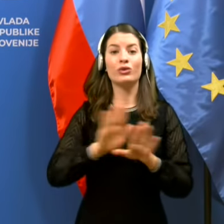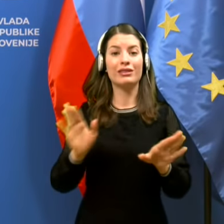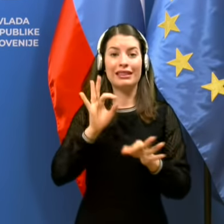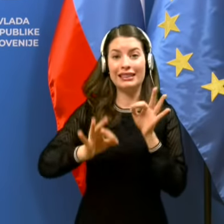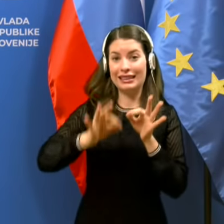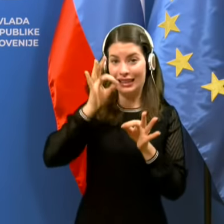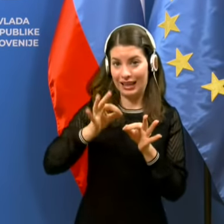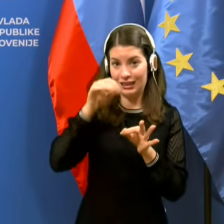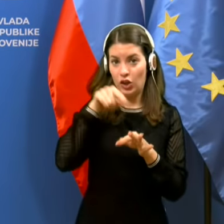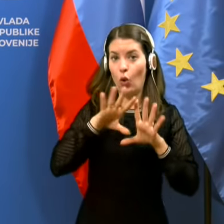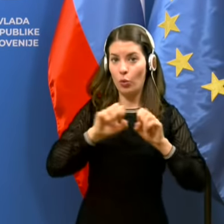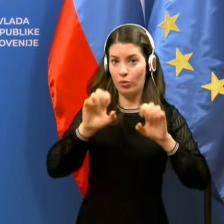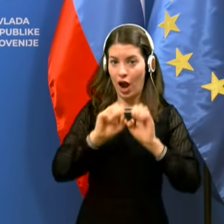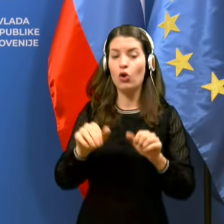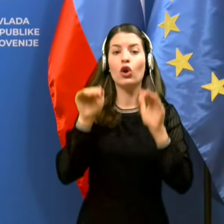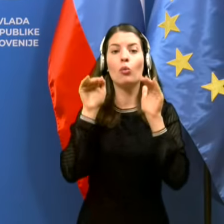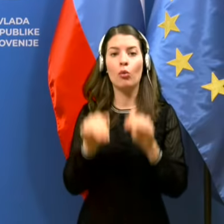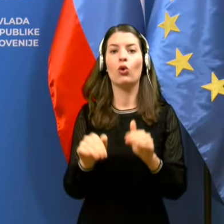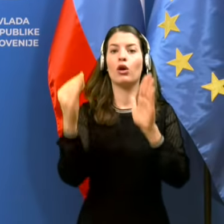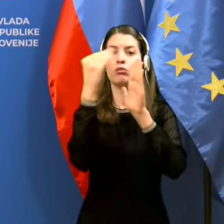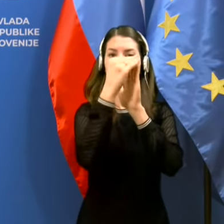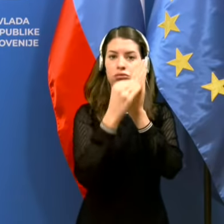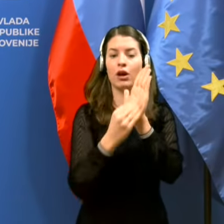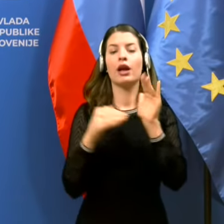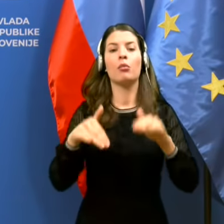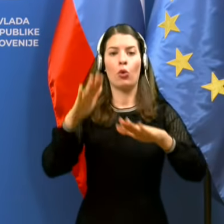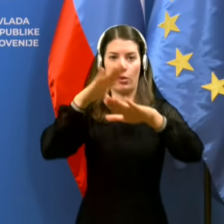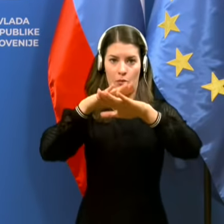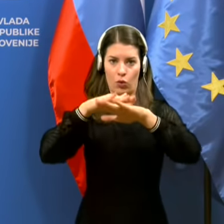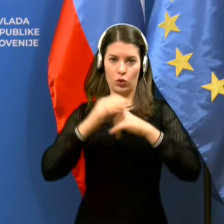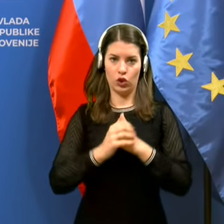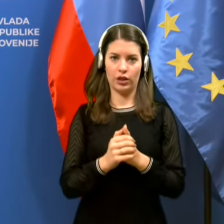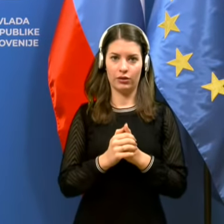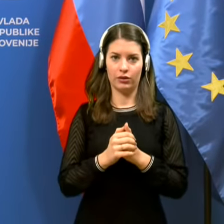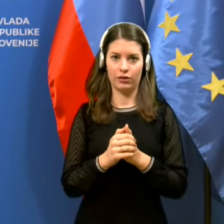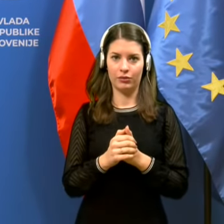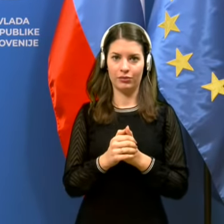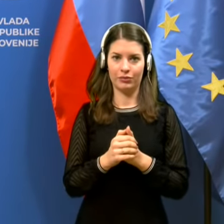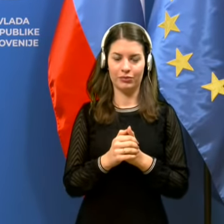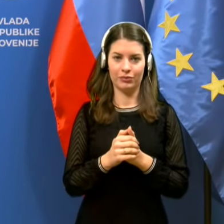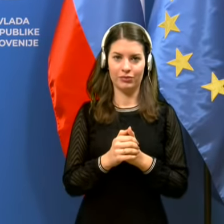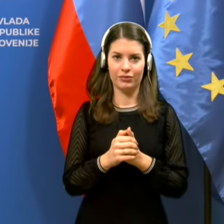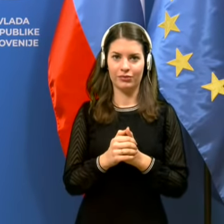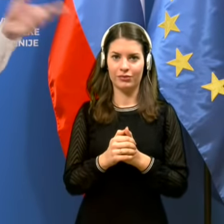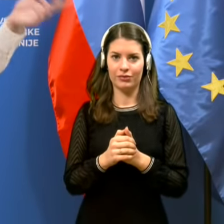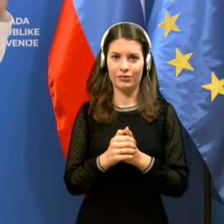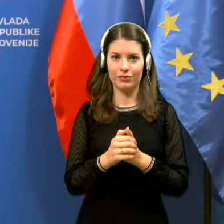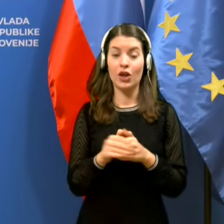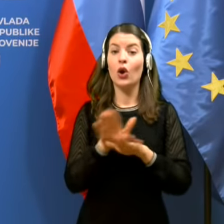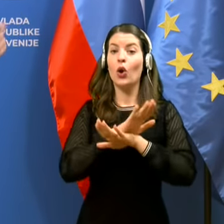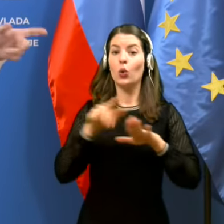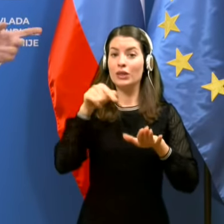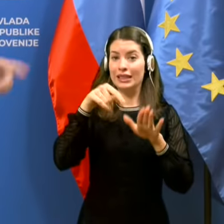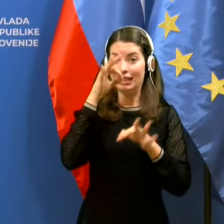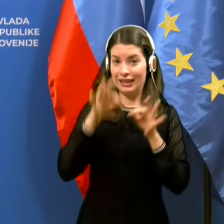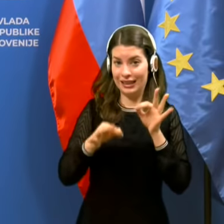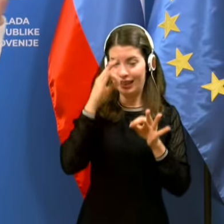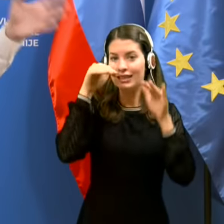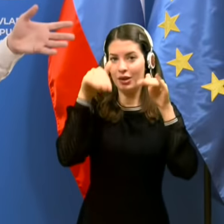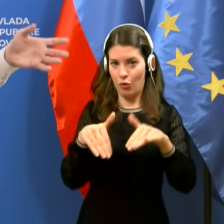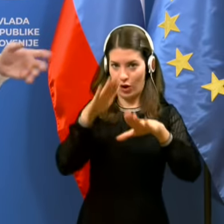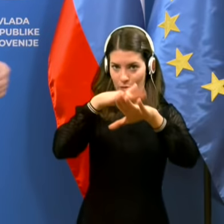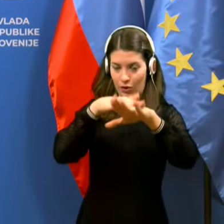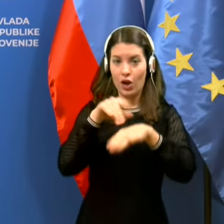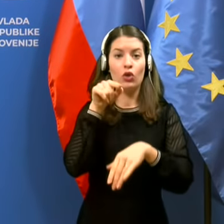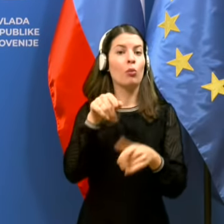se upravljajo, se pač morajo beležiti in poročati. Aha, v kameru tukaj, pravičujem. Vsi testi se morajo beležiti in poročati. To